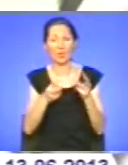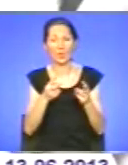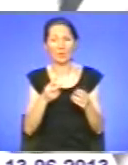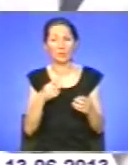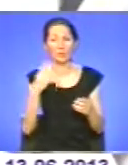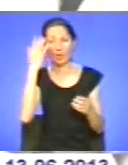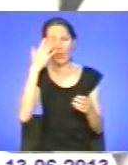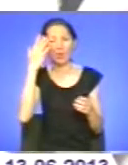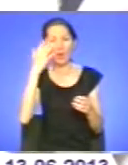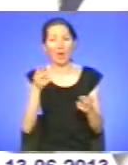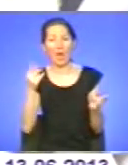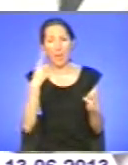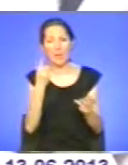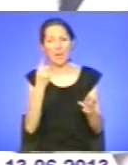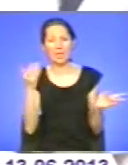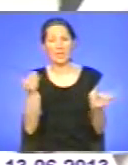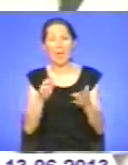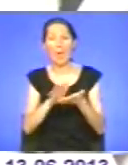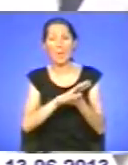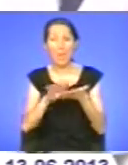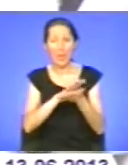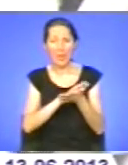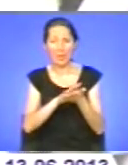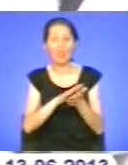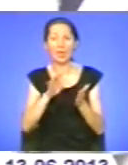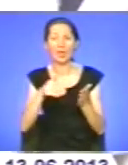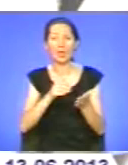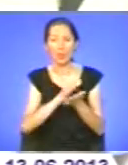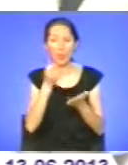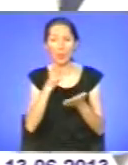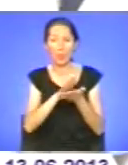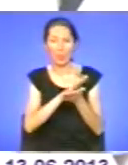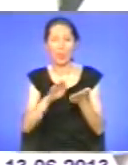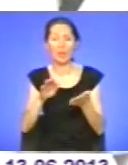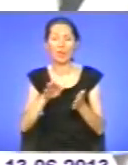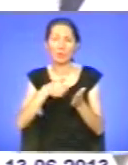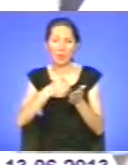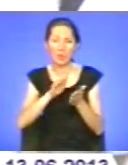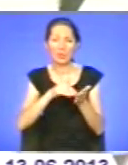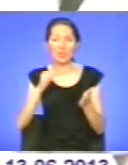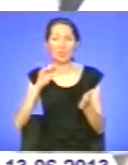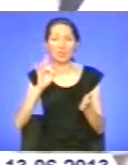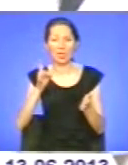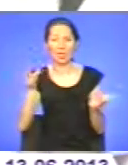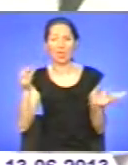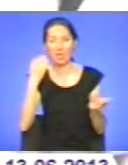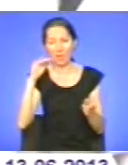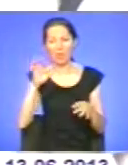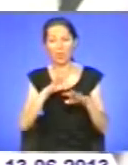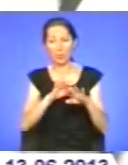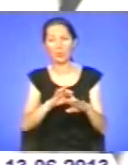навіть нейтральним жиром, але найкраще все-таки звернутися до лікаря, щоб провести медикаментозне лікування. І